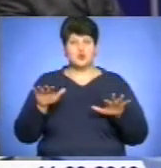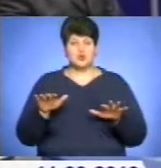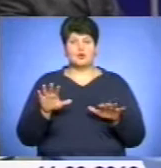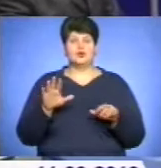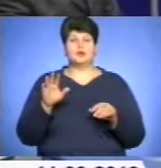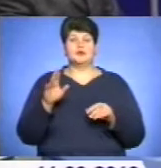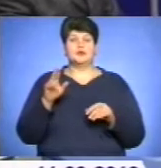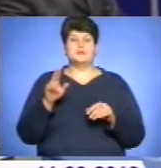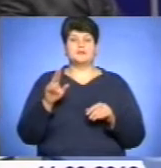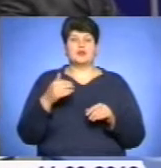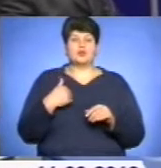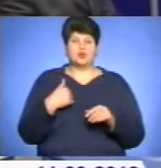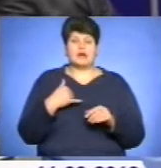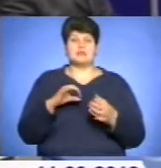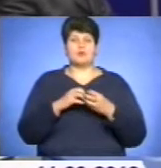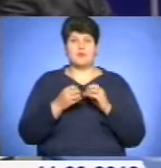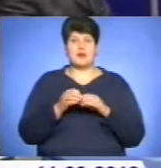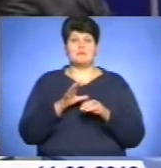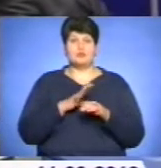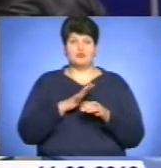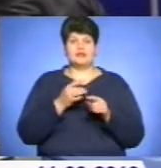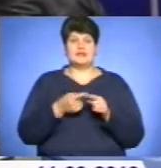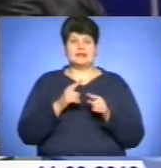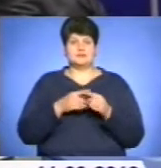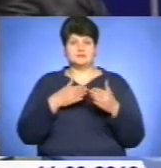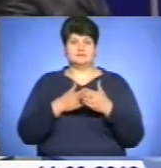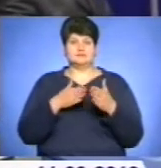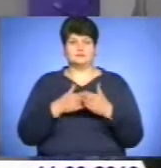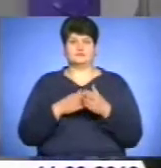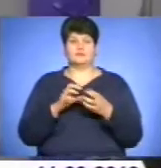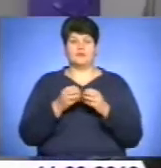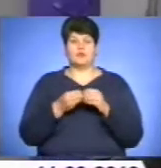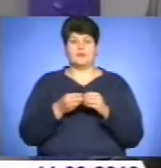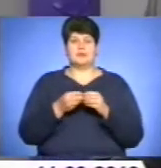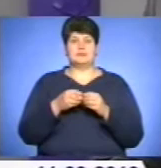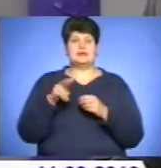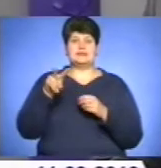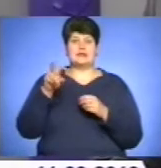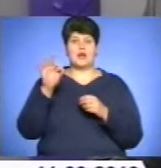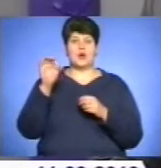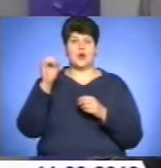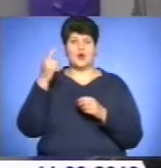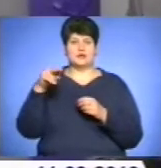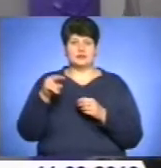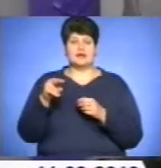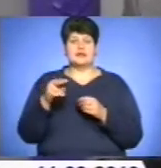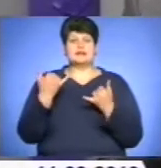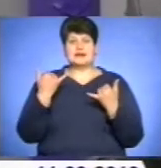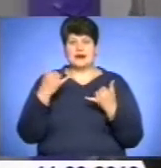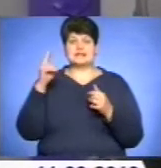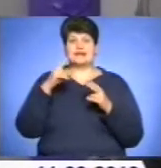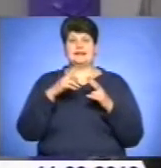Якщо в нас проблеми були, зажорами і заторами льоду. На сьогодні таких Дністер чистий.